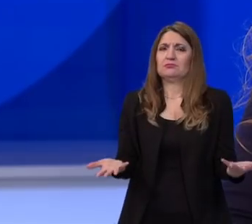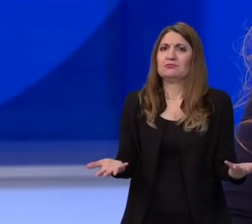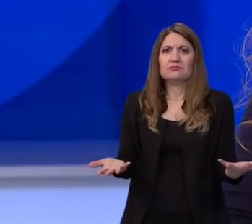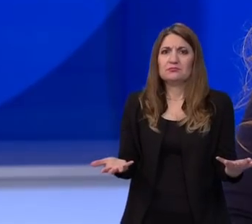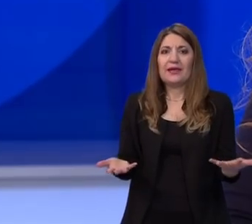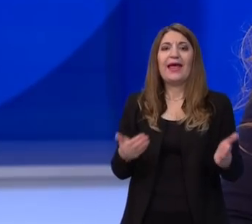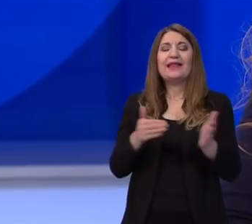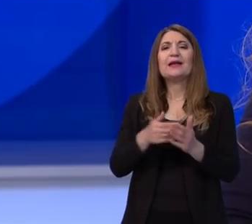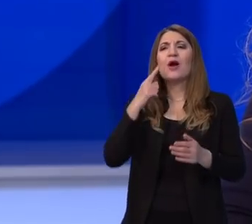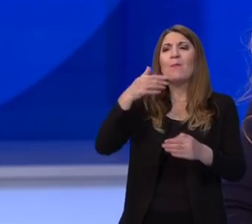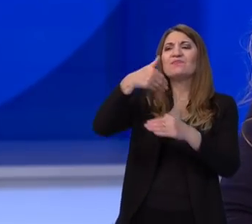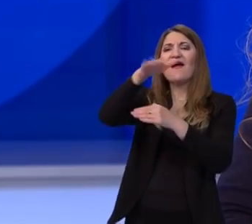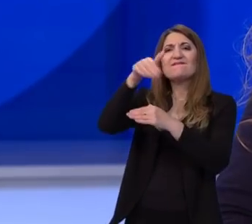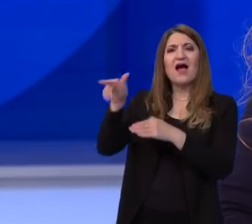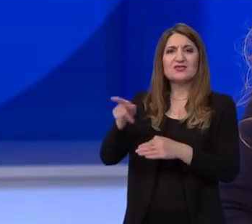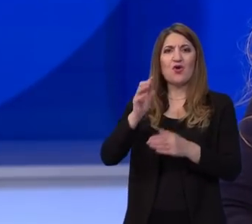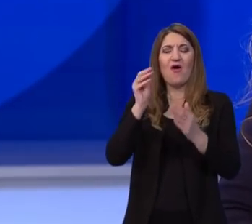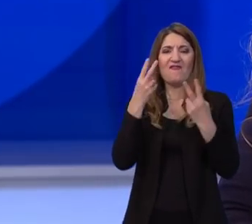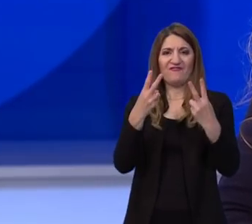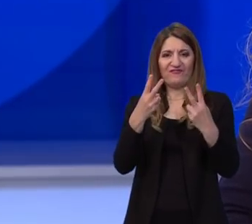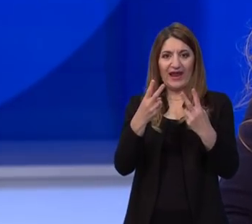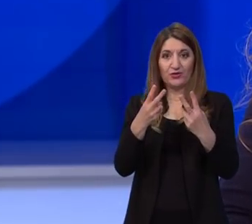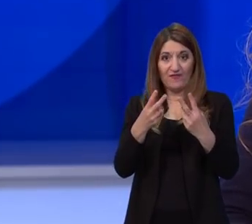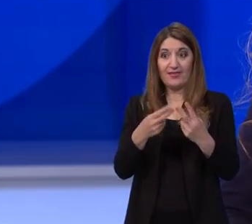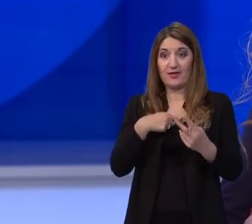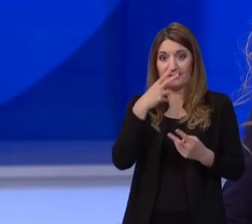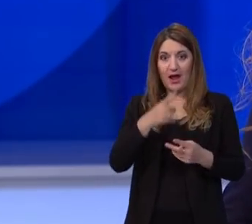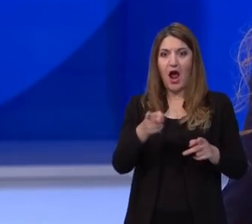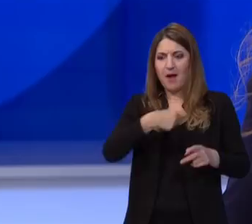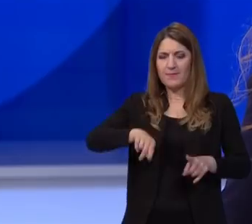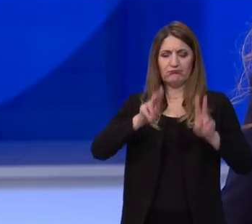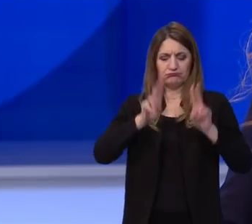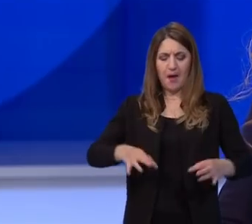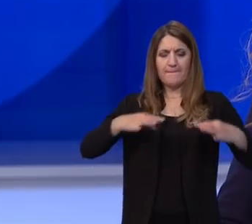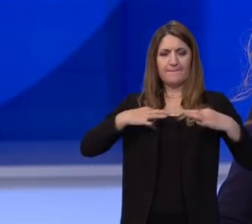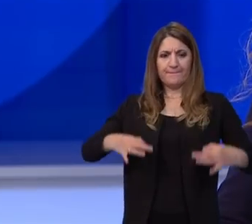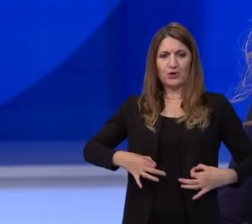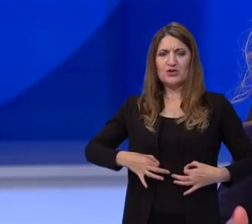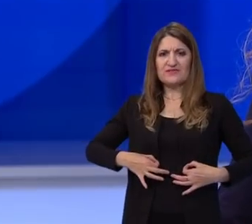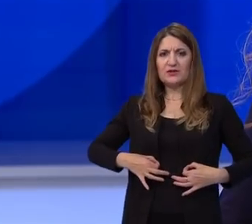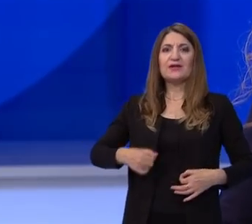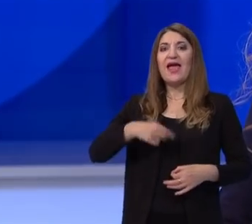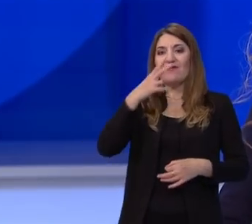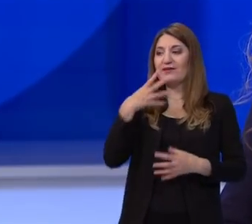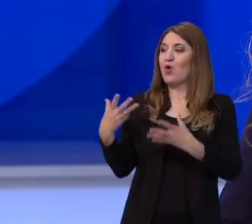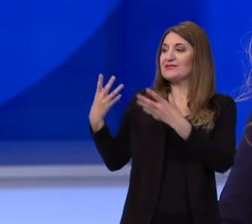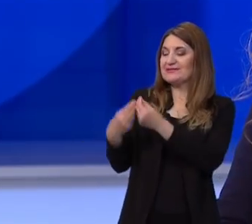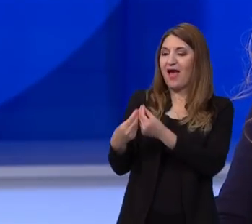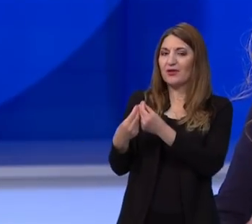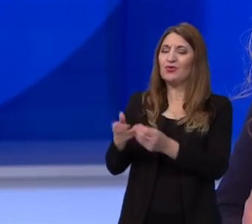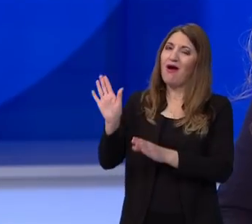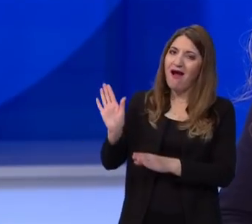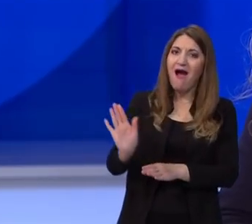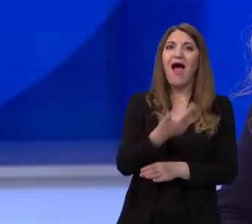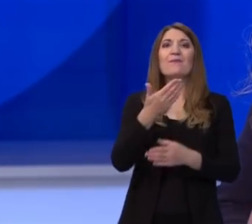uvesti nekakav vid vanjskog vrednovanja. Mislim da bismo onda kao profesionalci i prosjetari bili s učenicima na istoj strani. Hajdemo zajedno